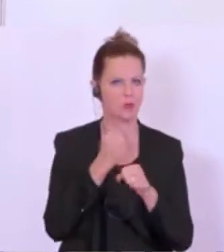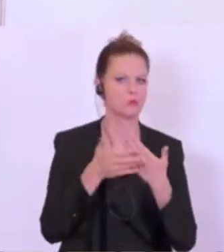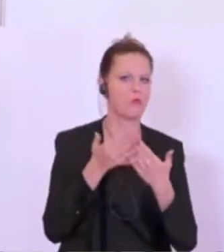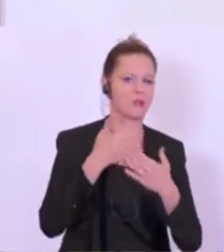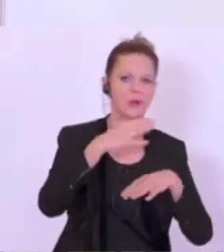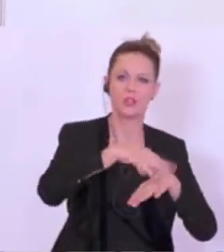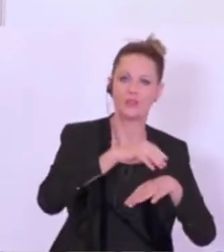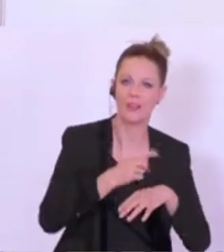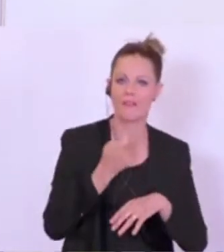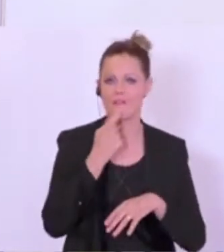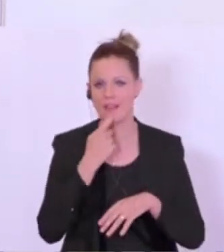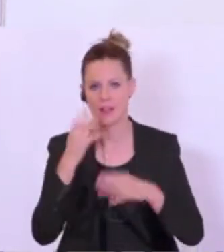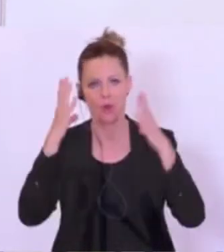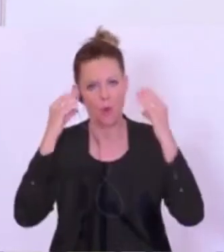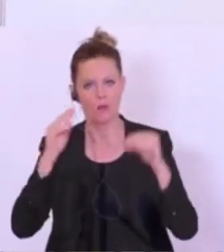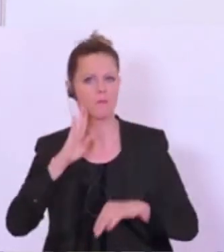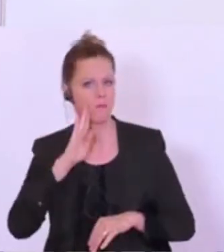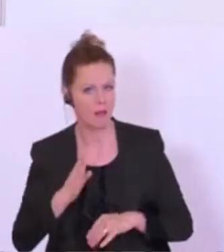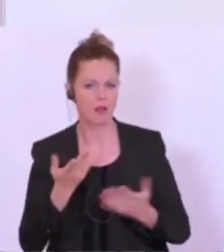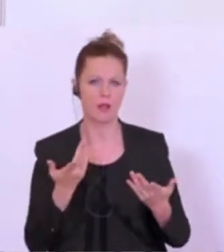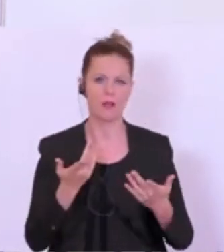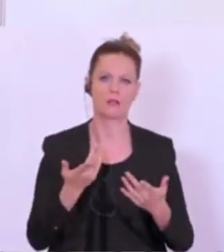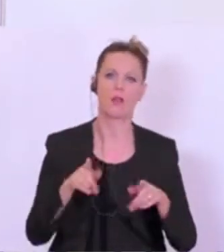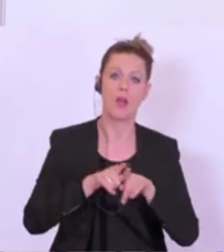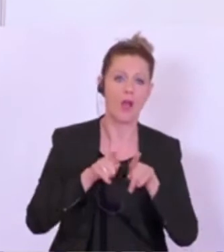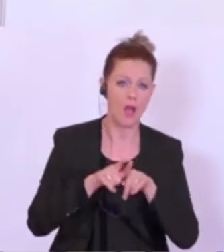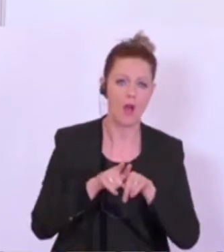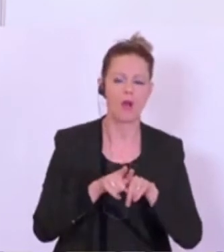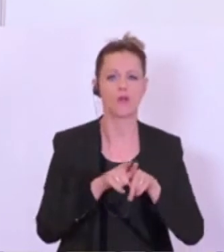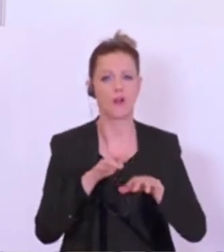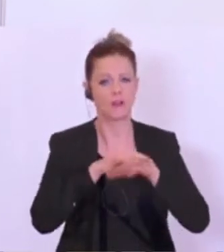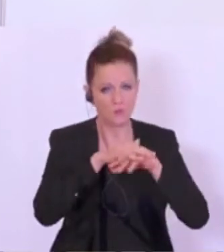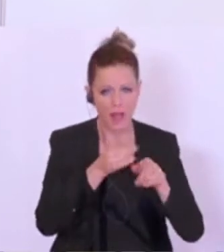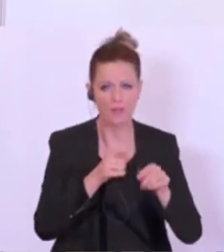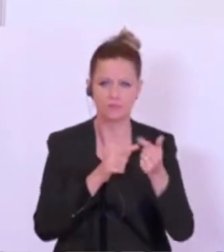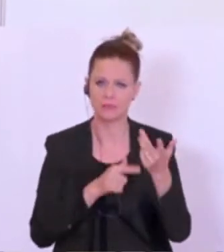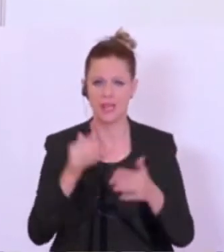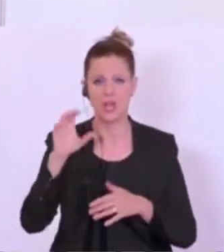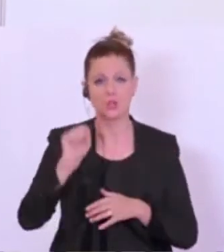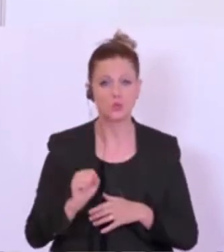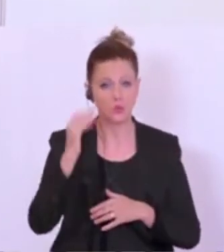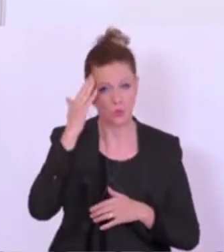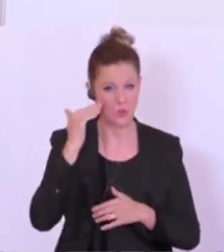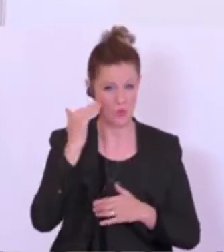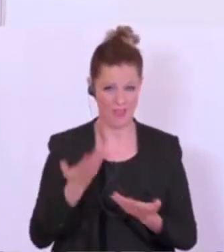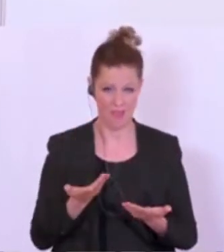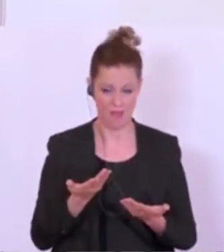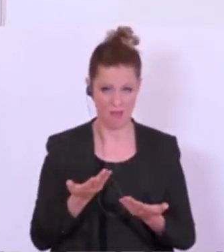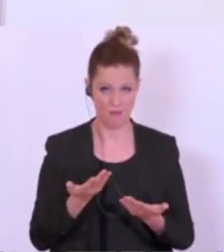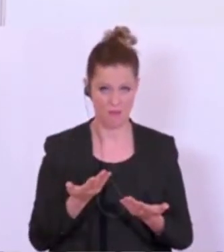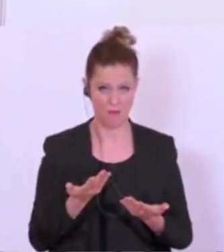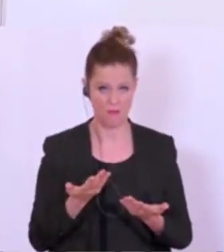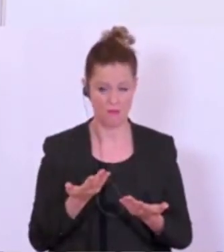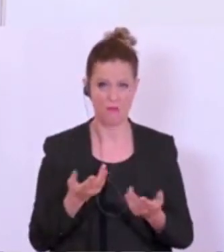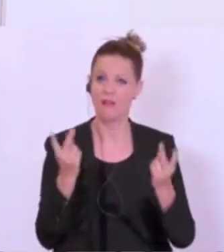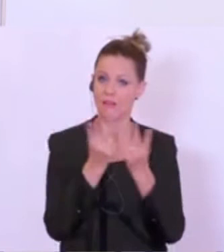Finnland, die Niederlande, Belgien, das Vereinigte Königreich, Südkorea, das sind so die Vergleichsländer